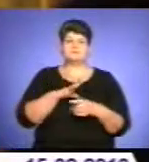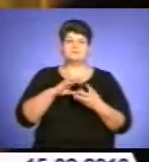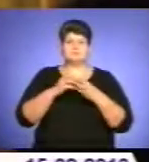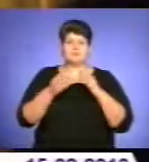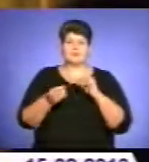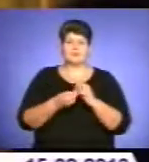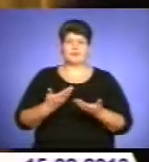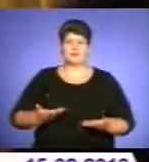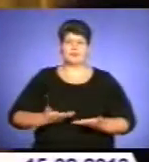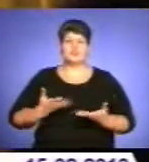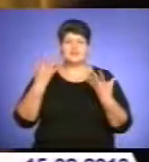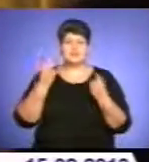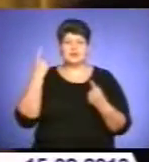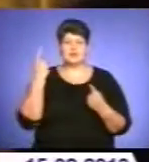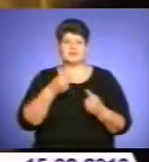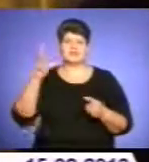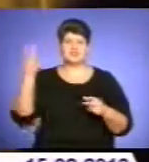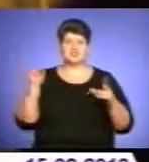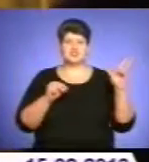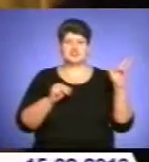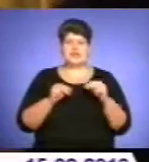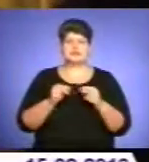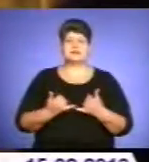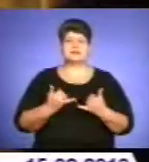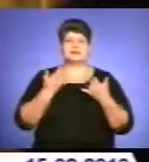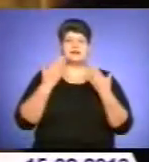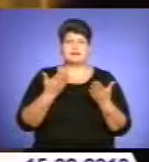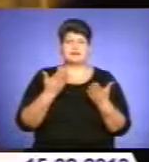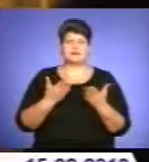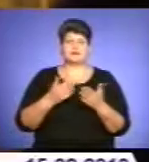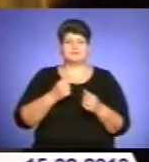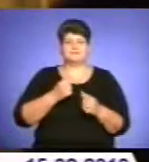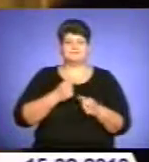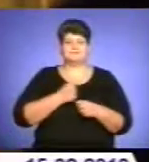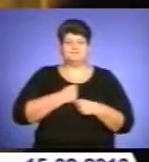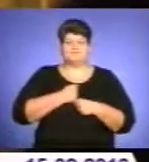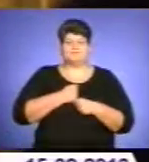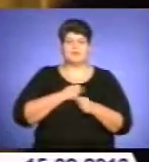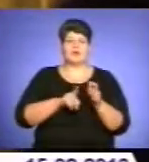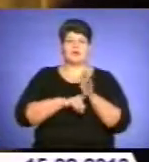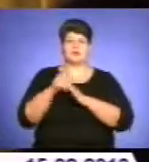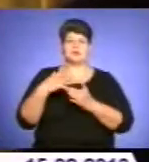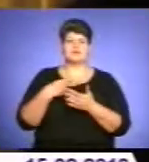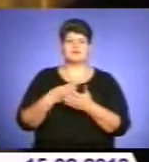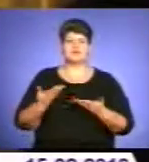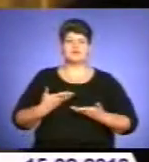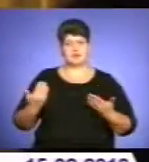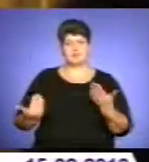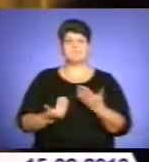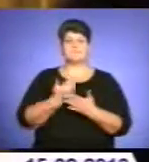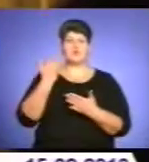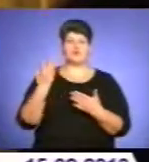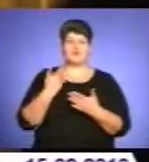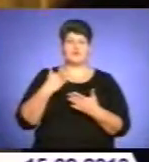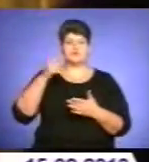негаразди, це ще один шанс для них покаятися і почати своє життя заново, сподівання